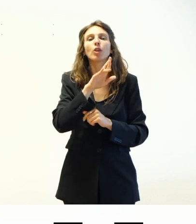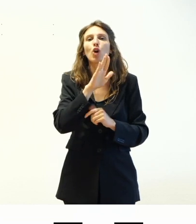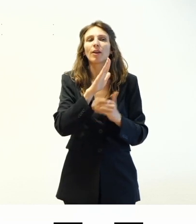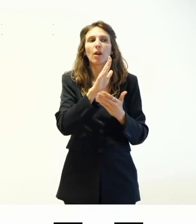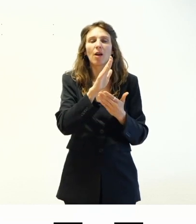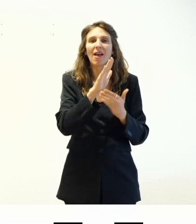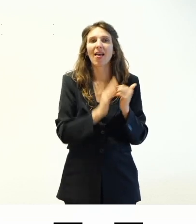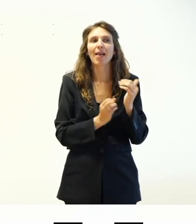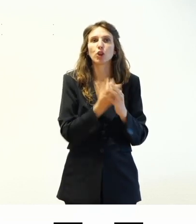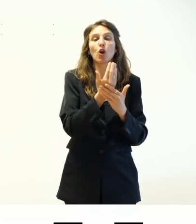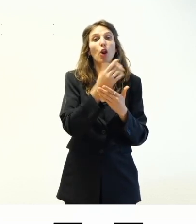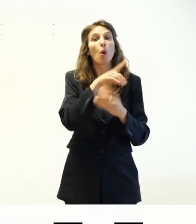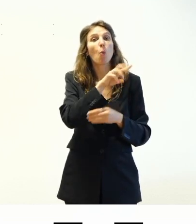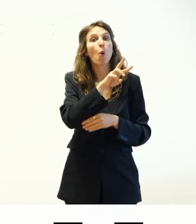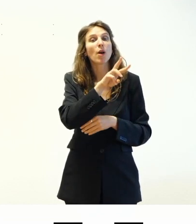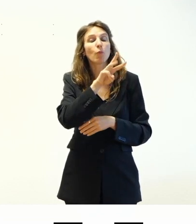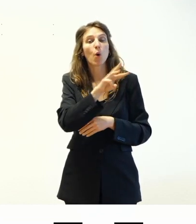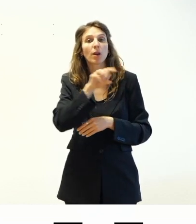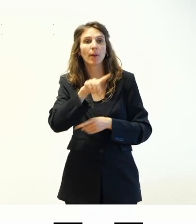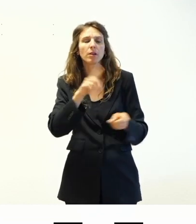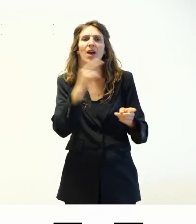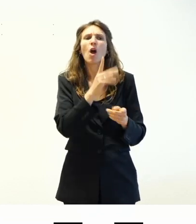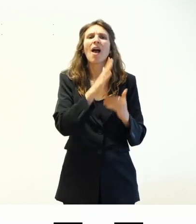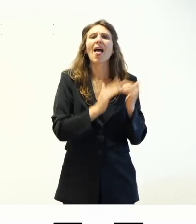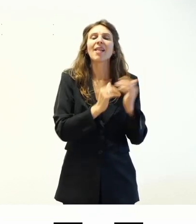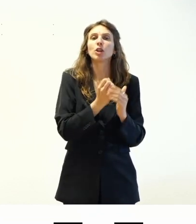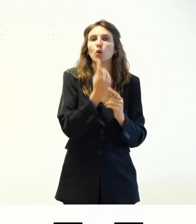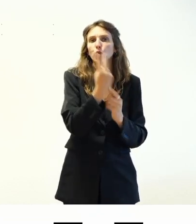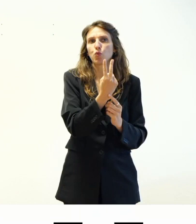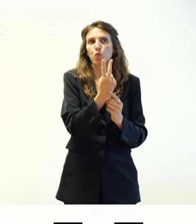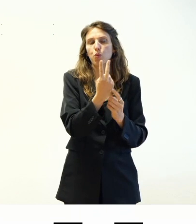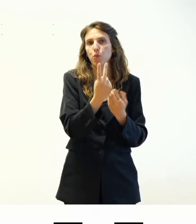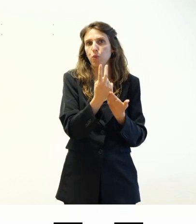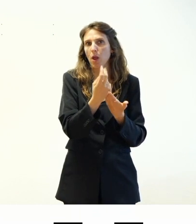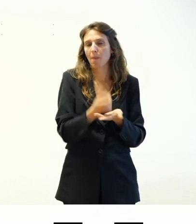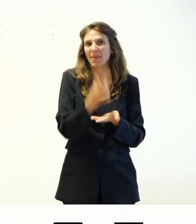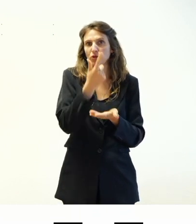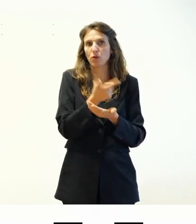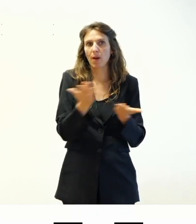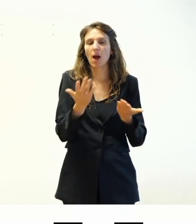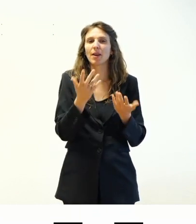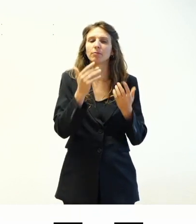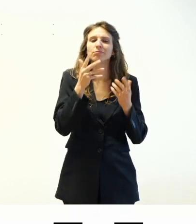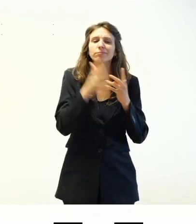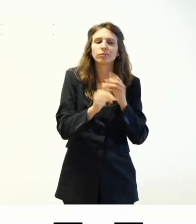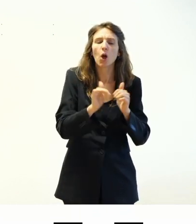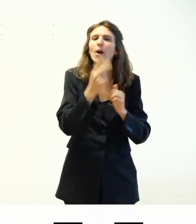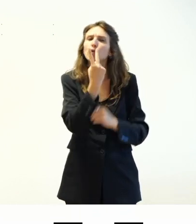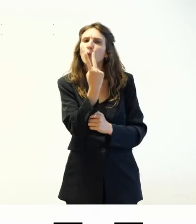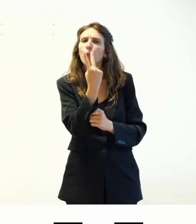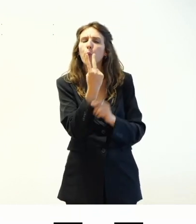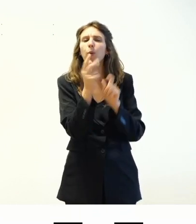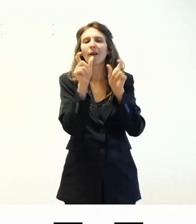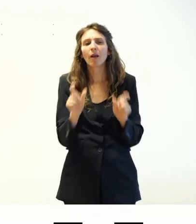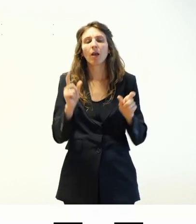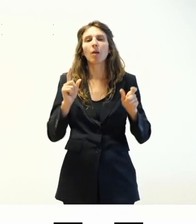WordPress al momento attuale ha due editor principali, non entro nel tema di tutti i visual editor che ci sono, ma i due editor che fanno parte